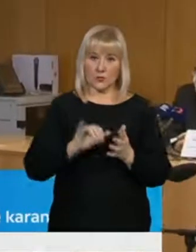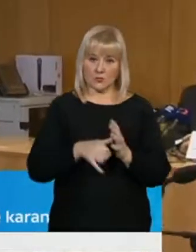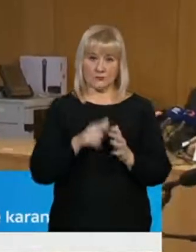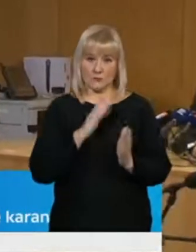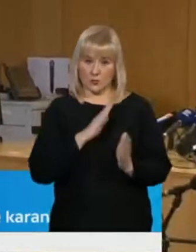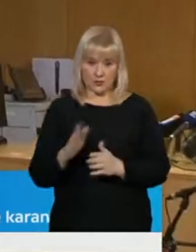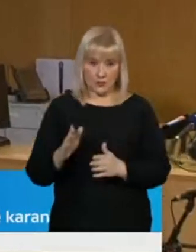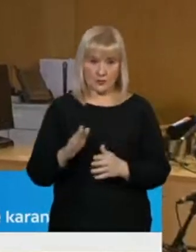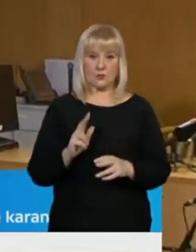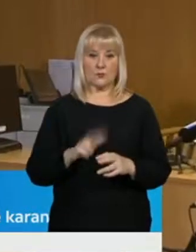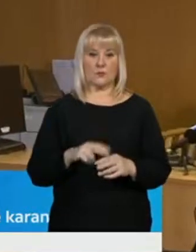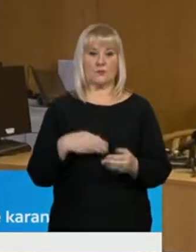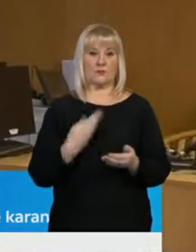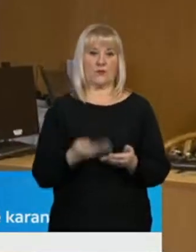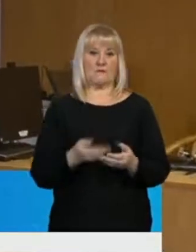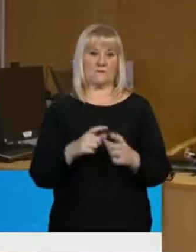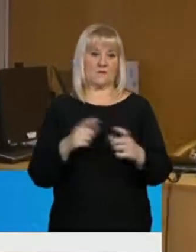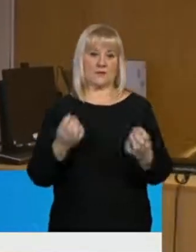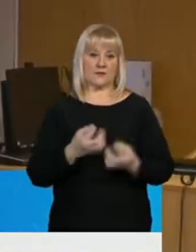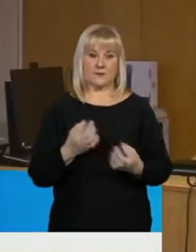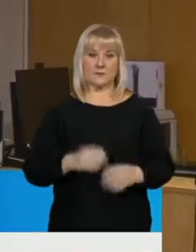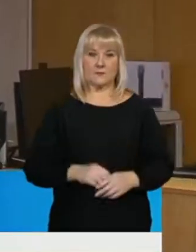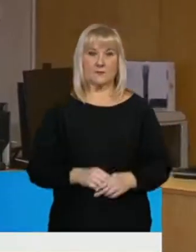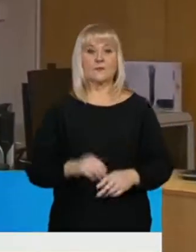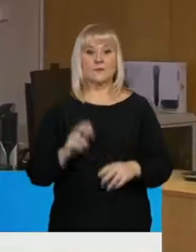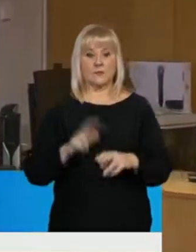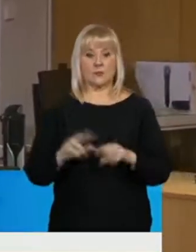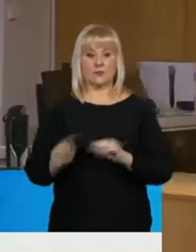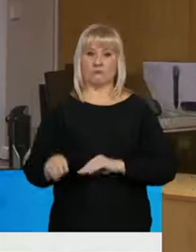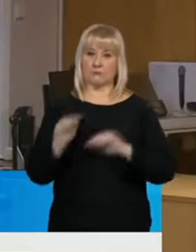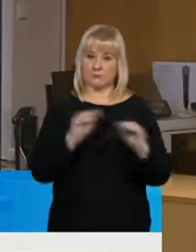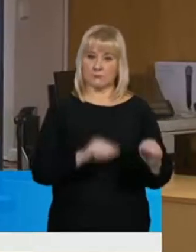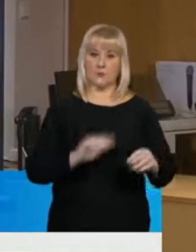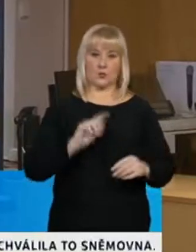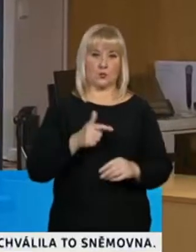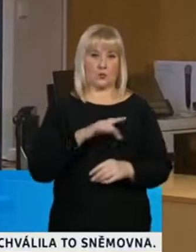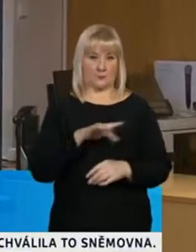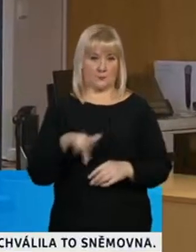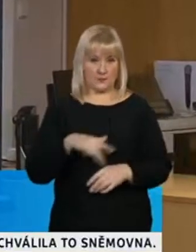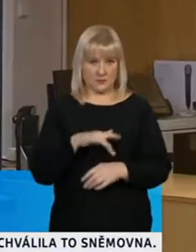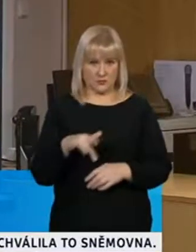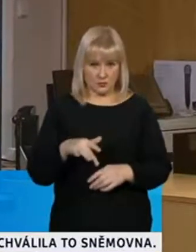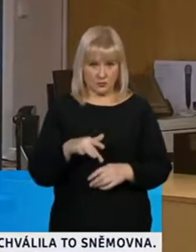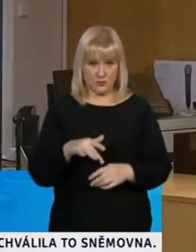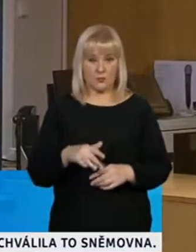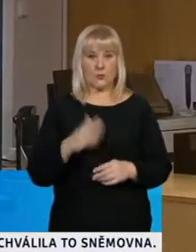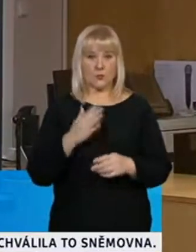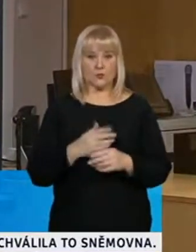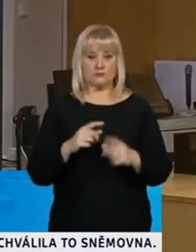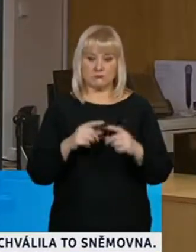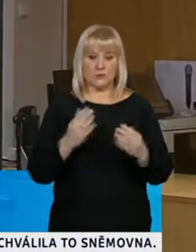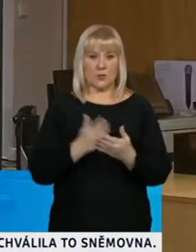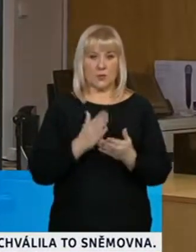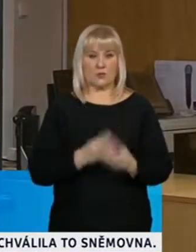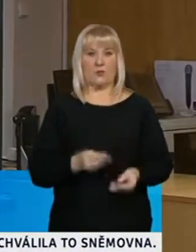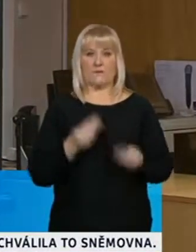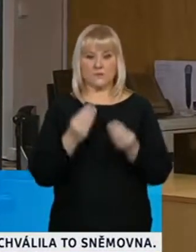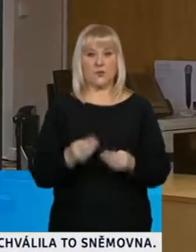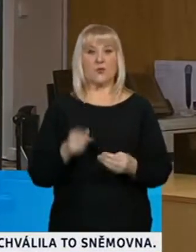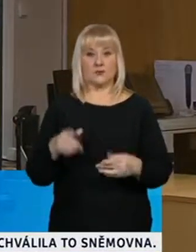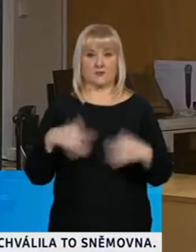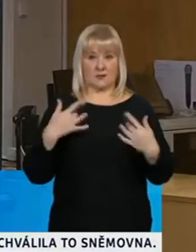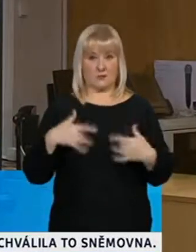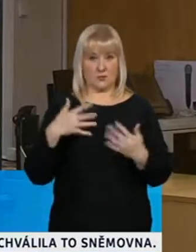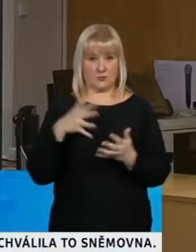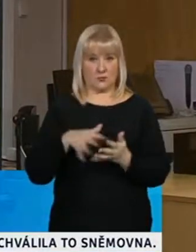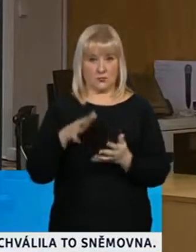výstice štít, kde vysvětlí štít. Pokračujete průvé postanomišti, kde průvodní výstice štít nepodevzdáte. Zdravotník vysvětluje